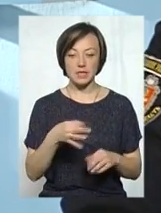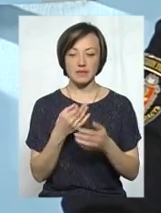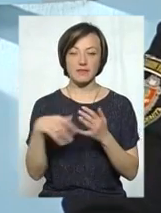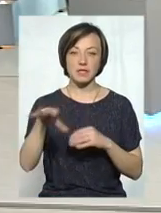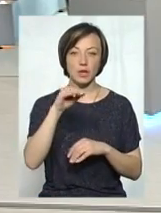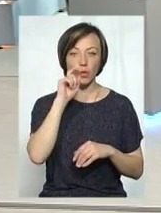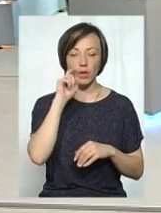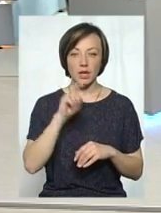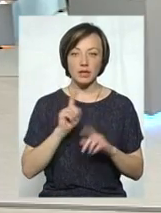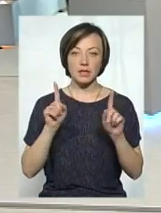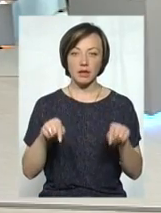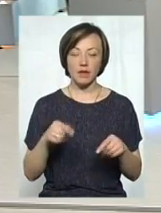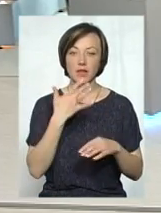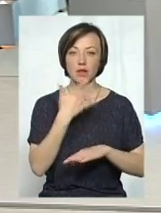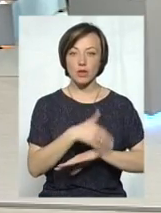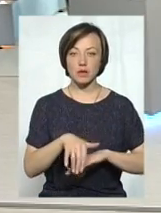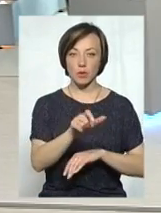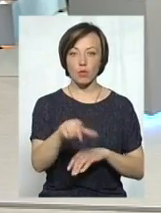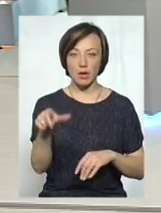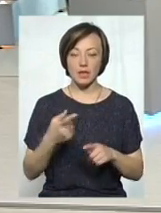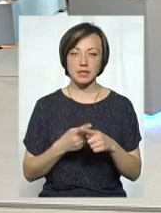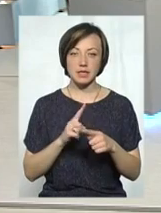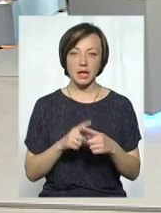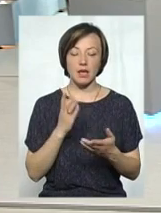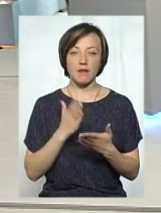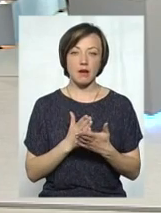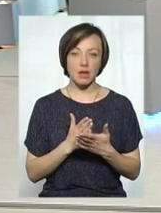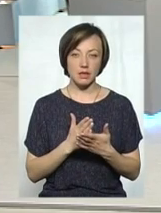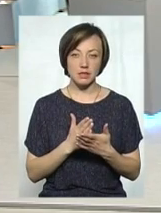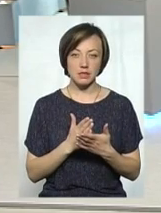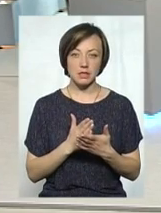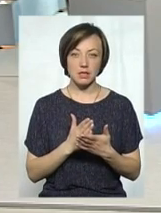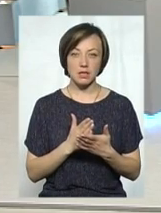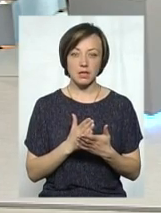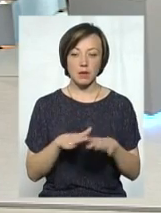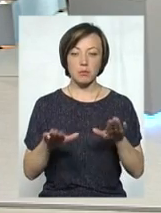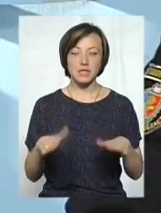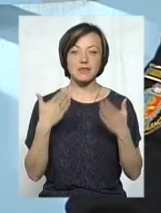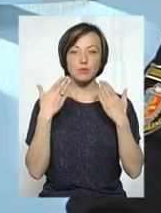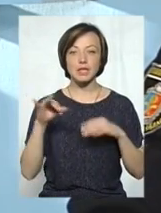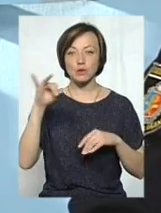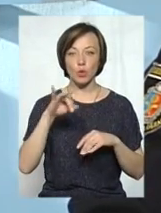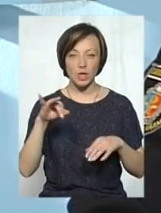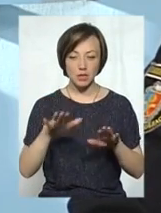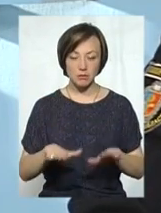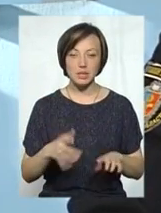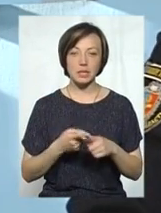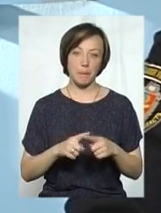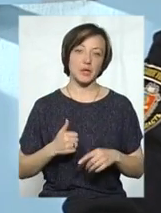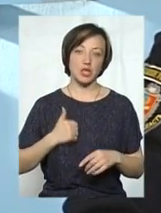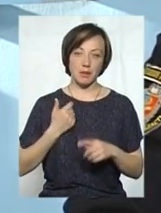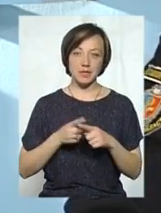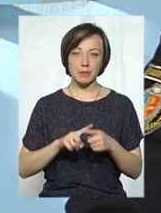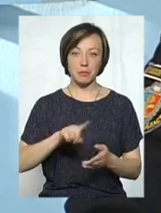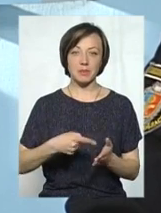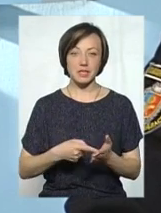всієї України, а навіть і для іноземних громадян, так як це є місцем відпочитку, історичним місцем, ми пишаємося